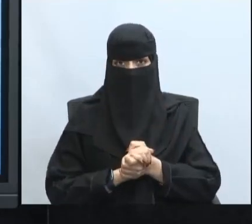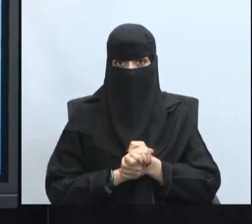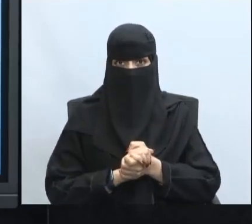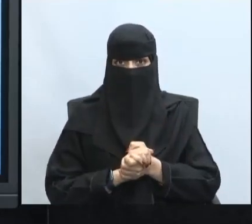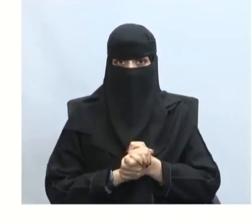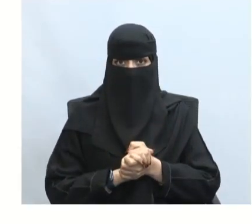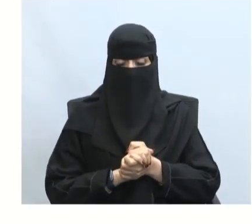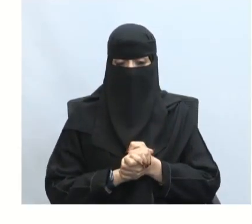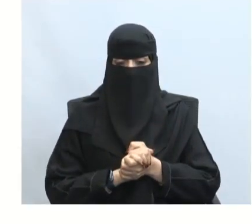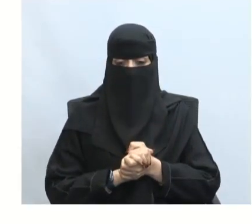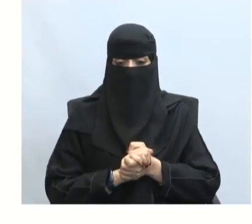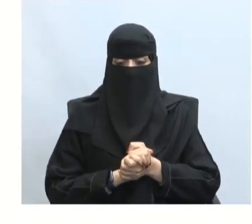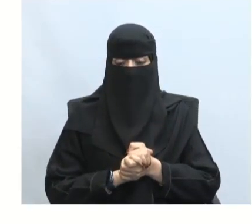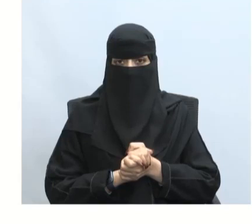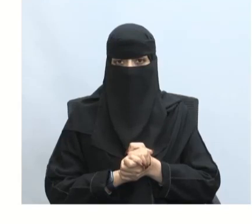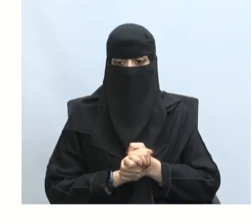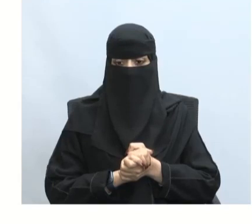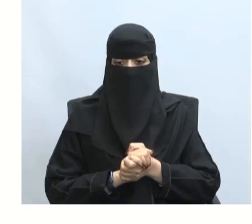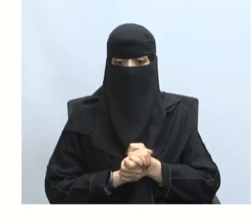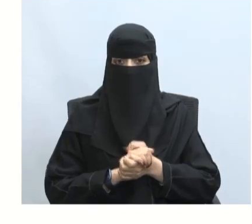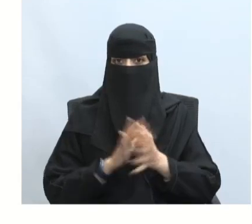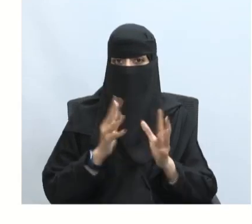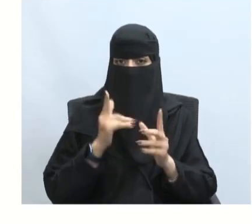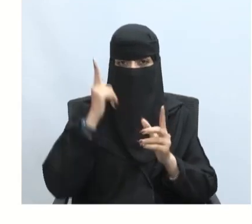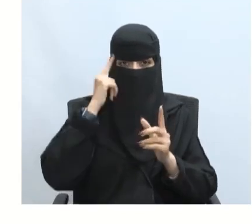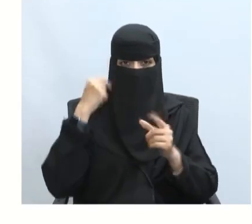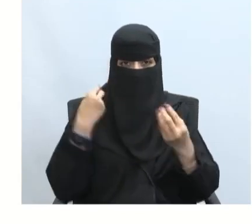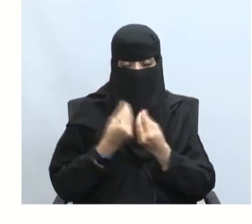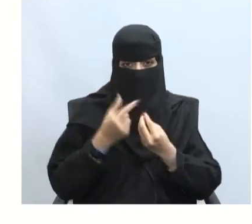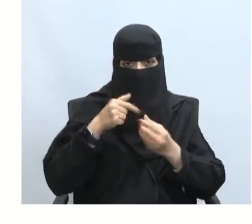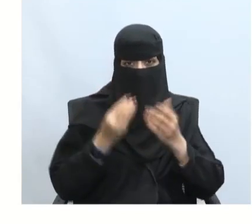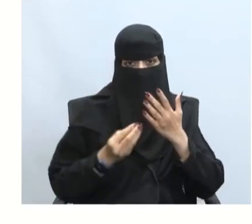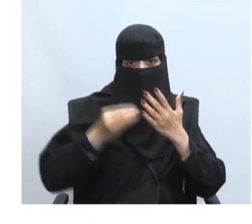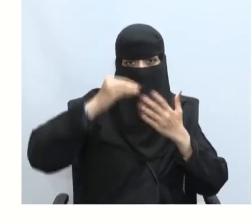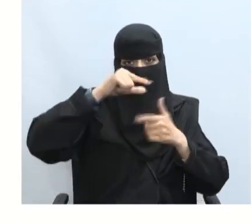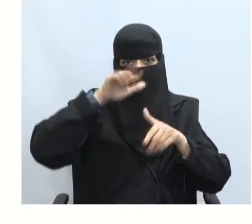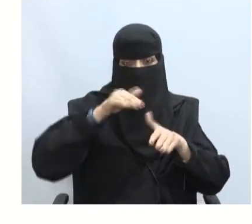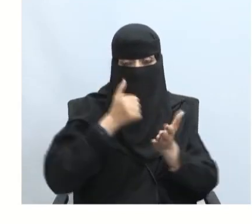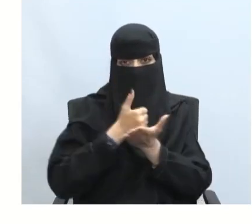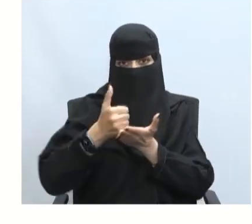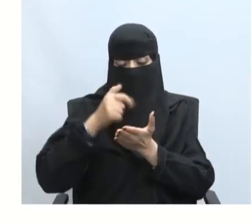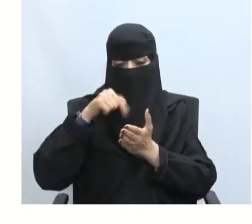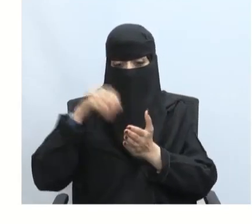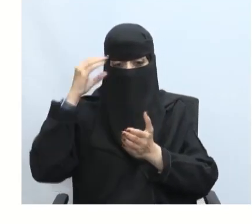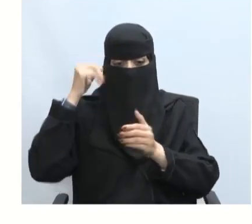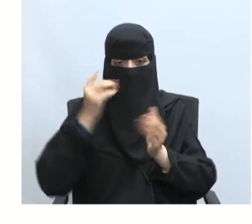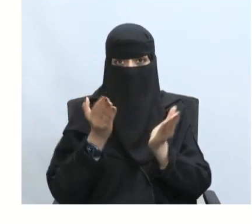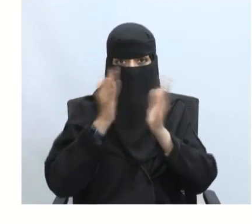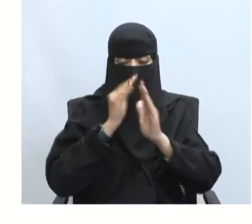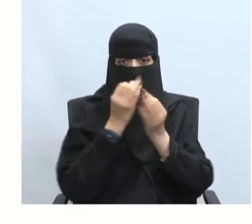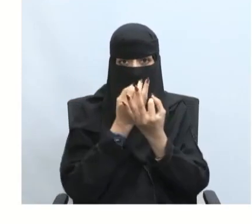الأزمة ننتقل الآن تعرفنا سويا على خطوات الأسلوب العلمي والمنهج